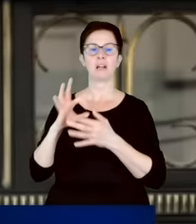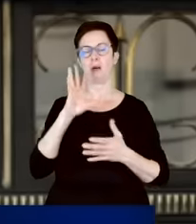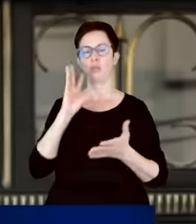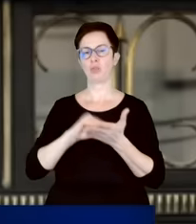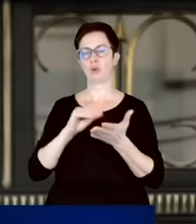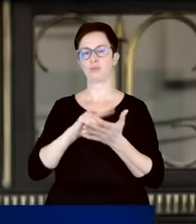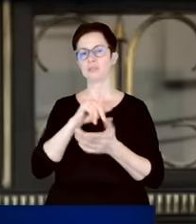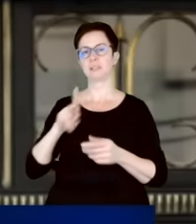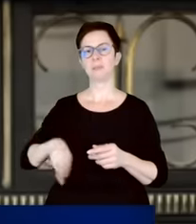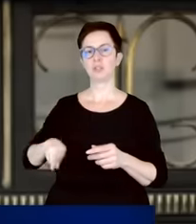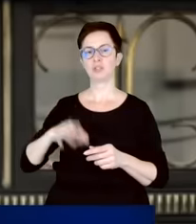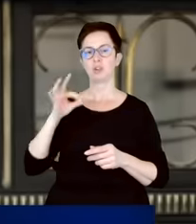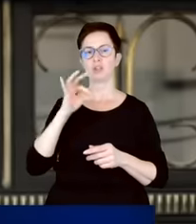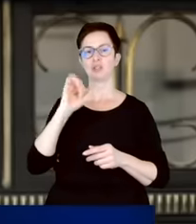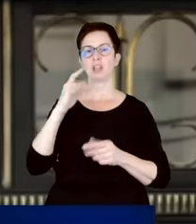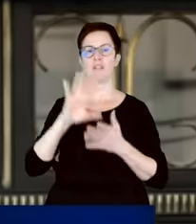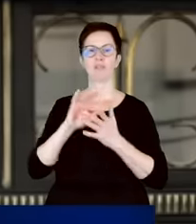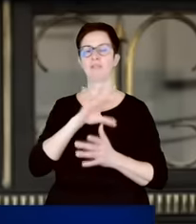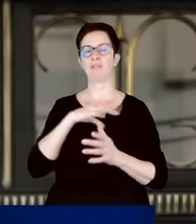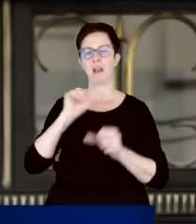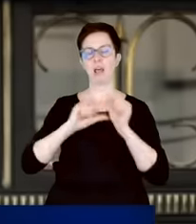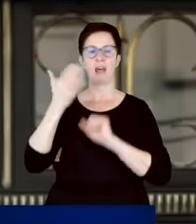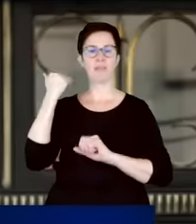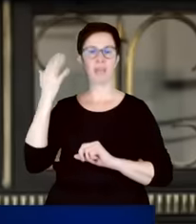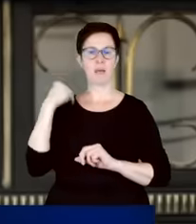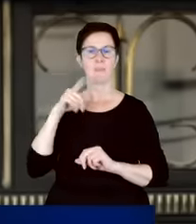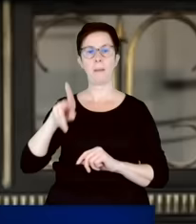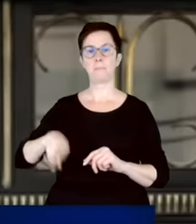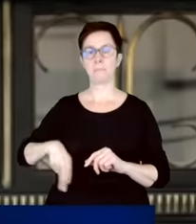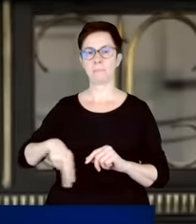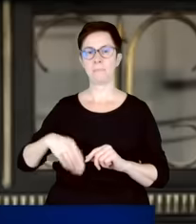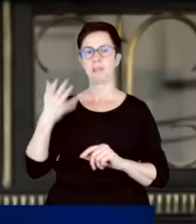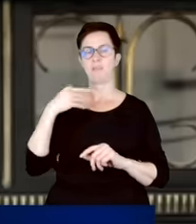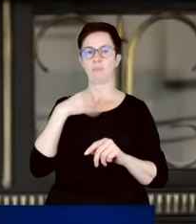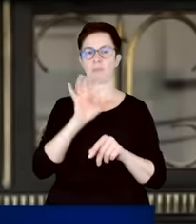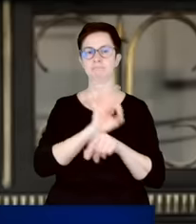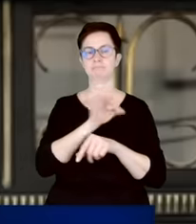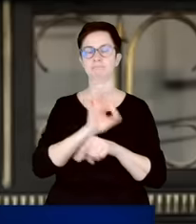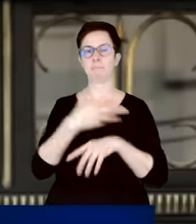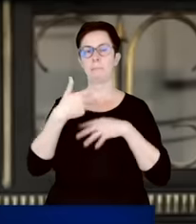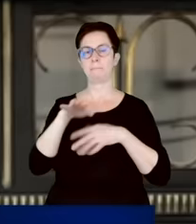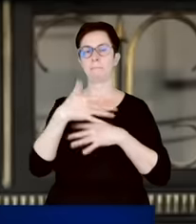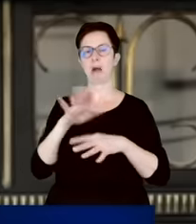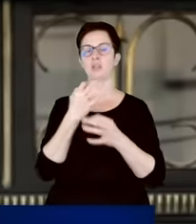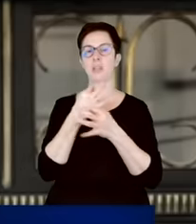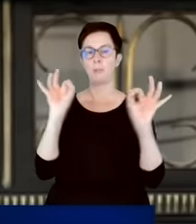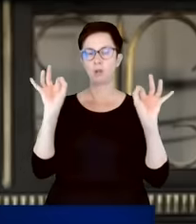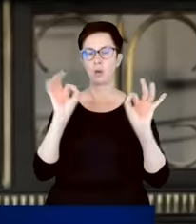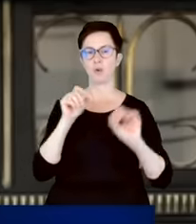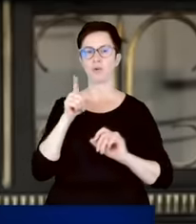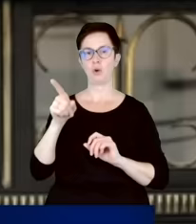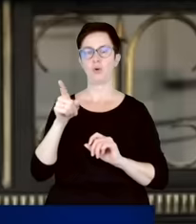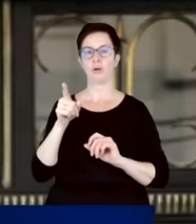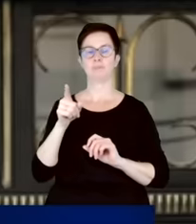Sienkiewiczem jeszcze sprzed wielu, wielu lat, kiedy minister Sienkiewicz tępił Marsz Niepodległości, kiedy dokonywał, czy prowokował,